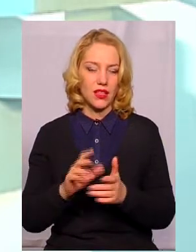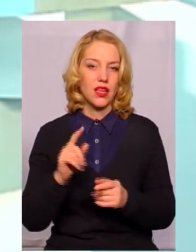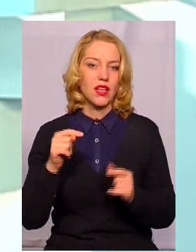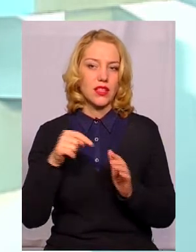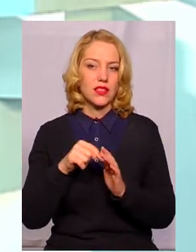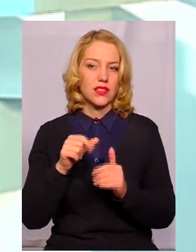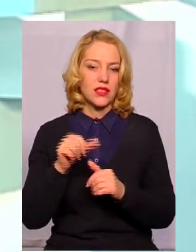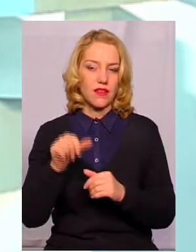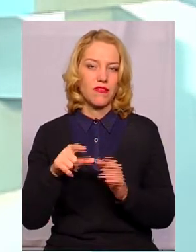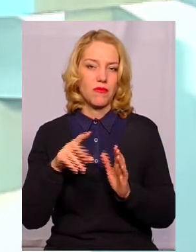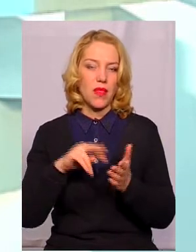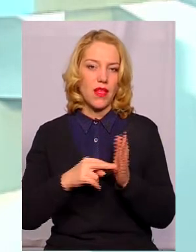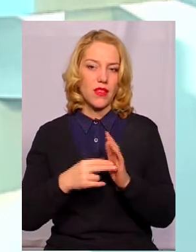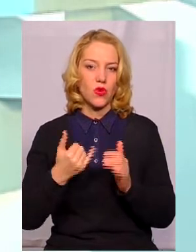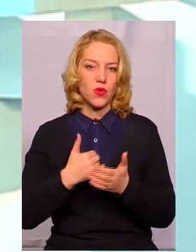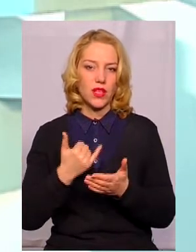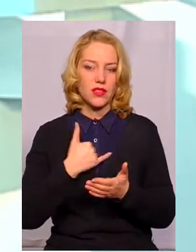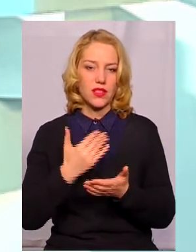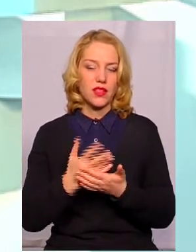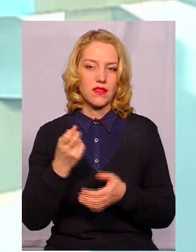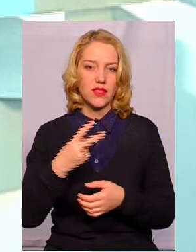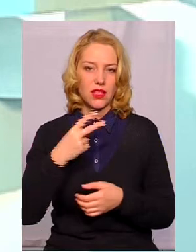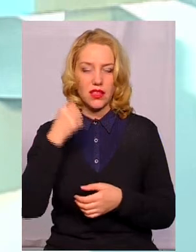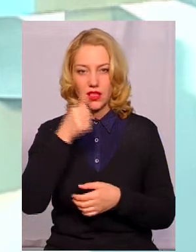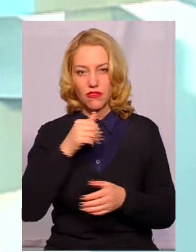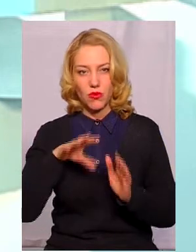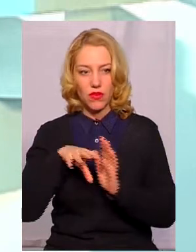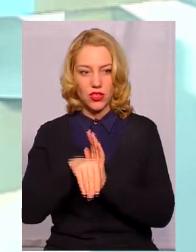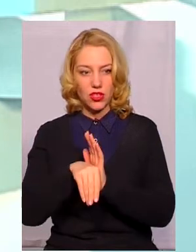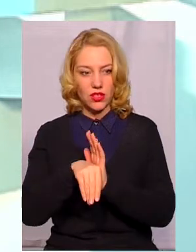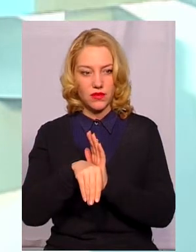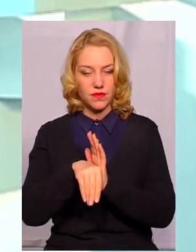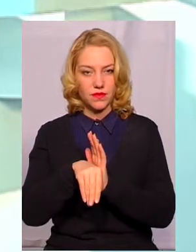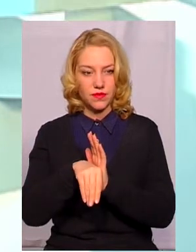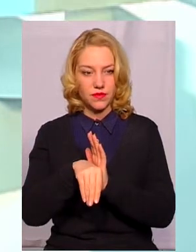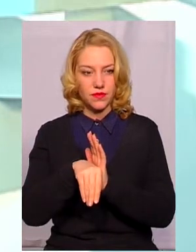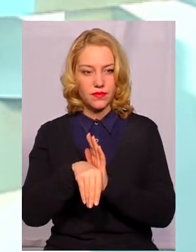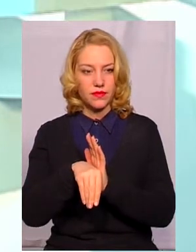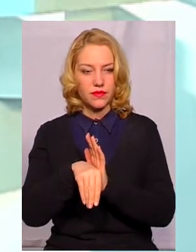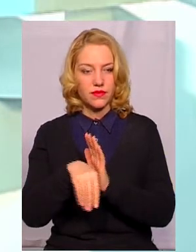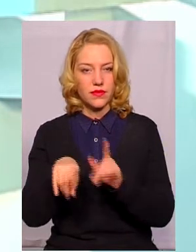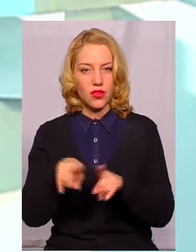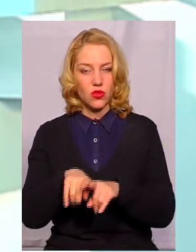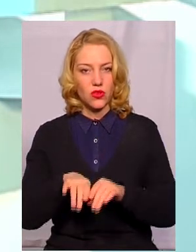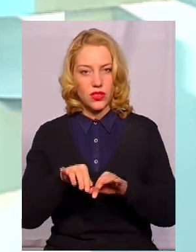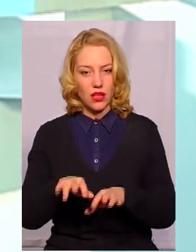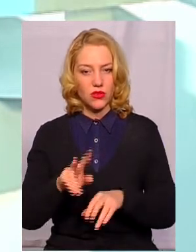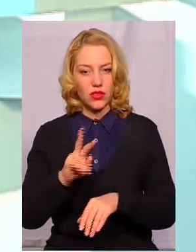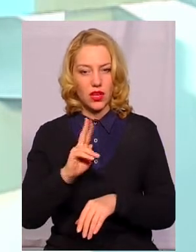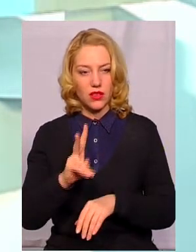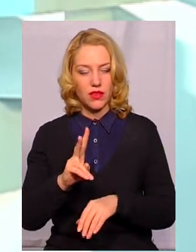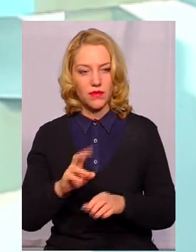це в планах у нас є на 2020 рік провадження, скажімо так, заходу, як